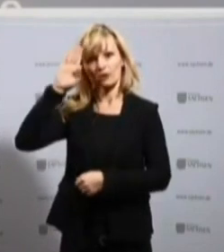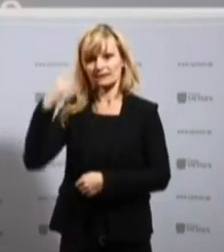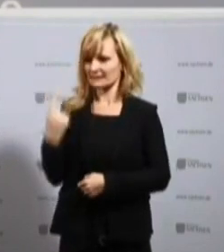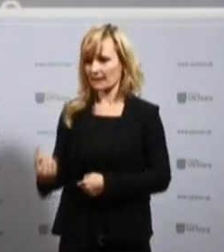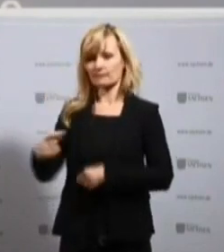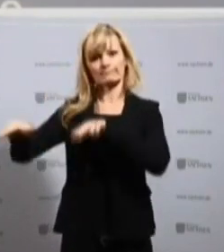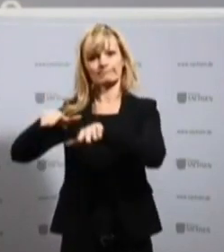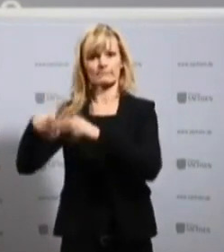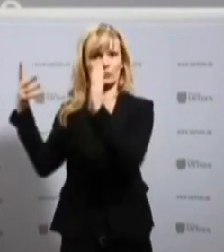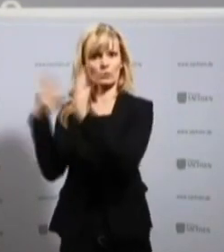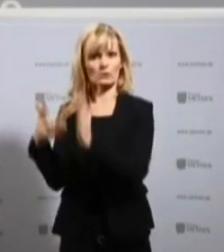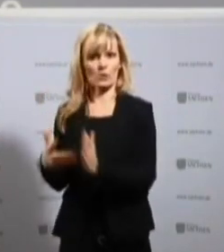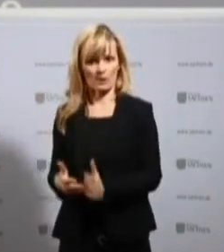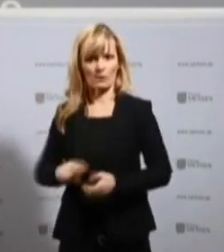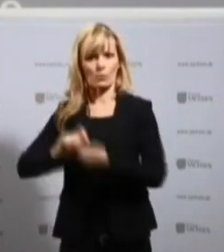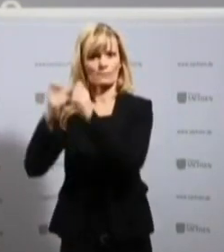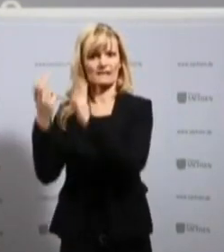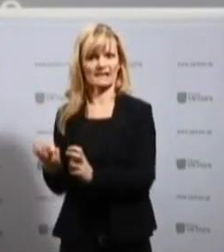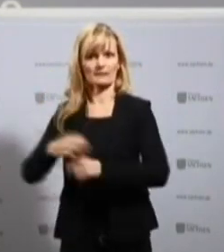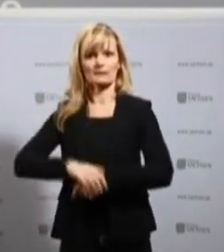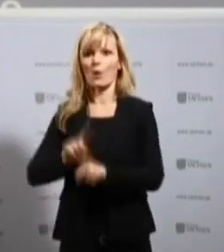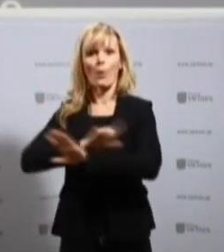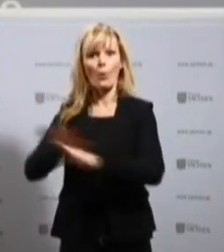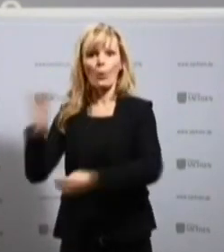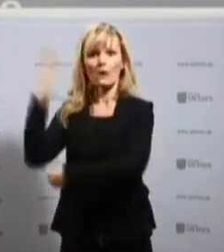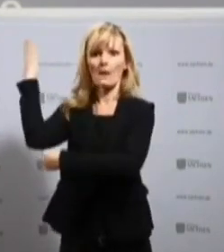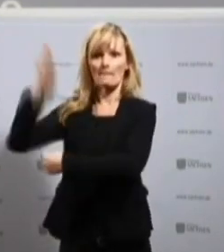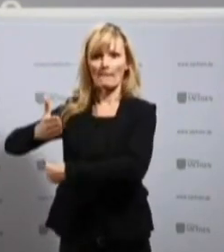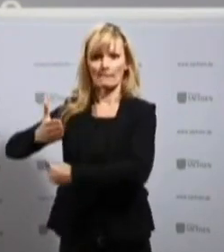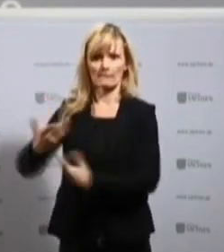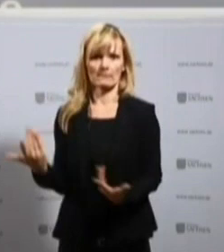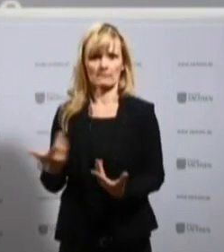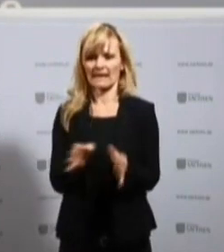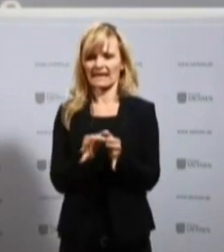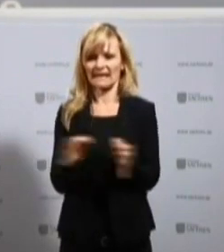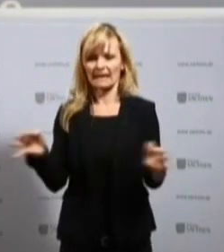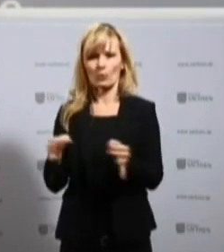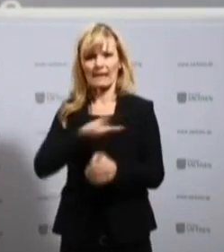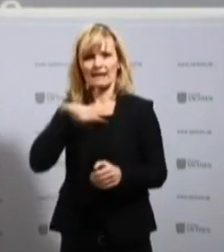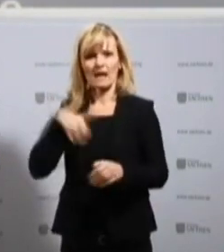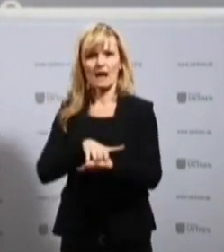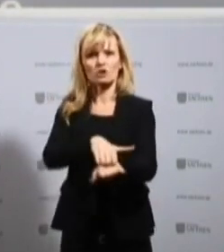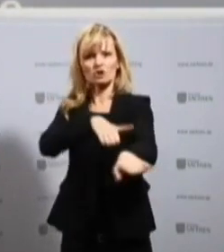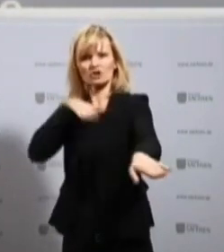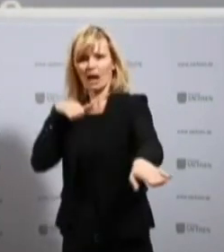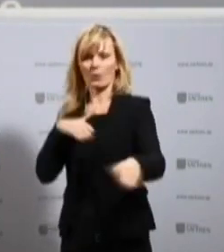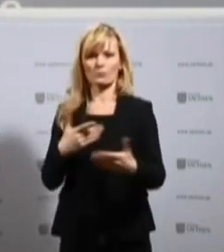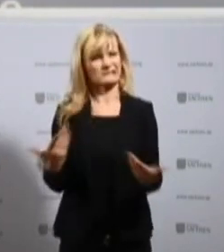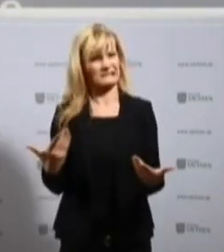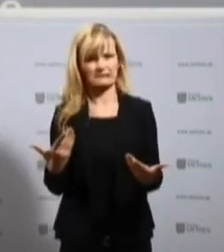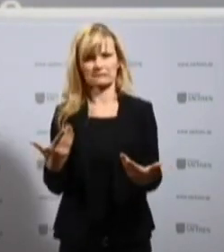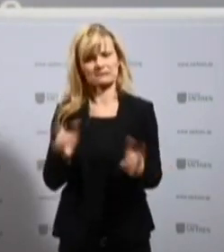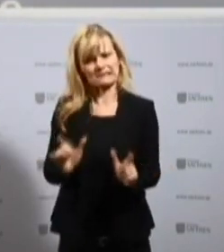realisieren. Und zwar ohne, dass der Schlagbaum runtergeht, ohne dass es kilometerlange Staus gibt. Sicherlich keine einfache